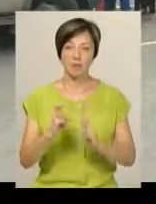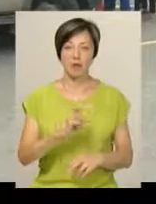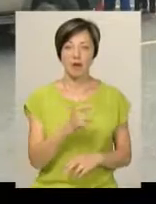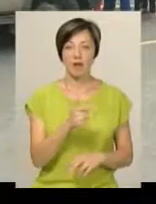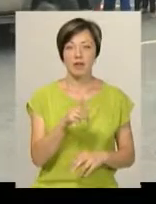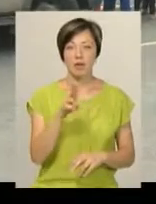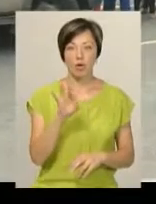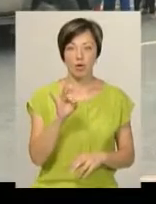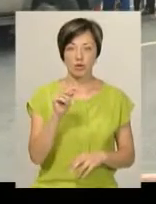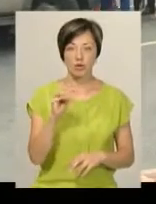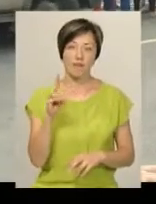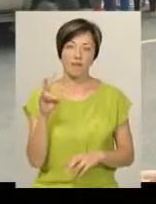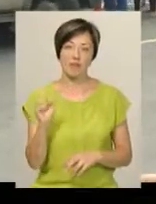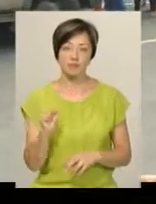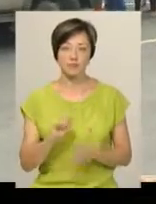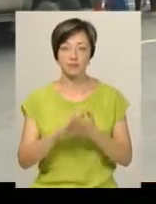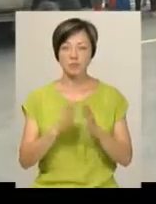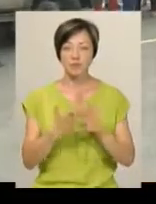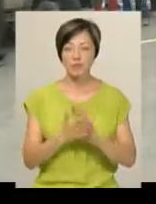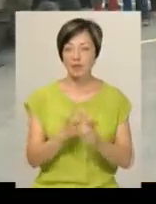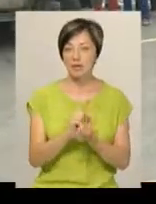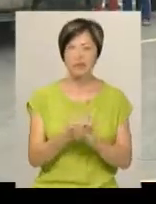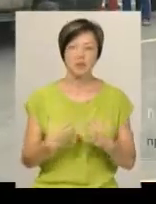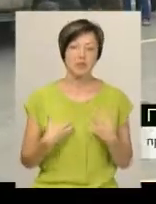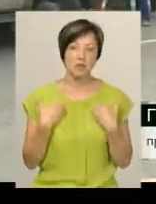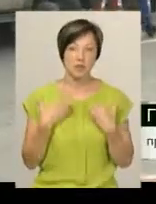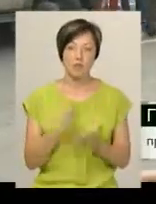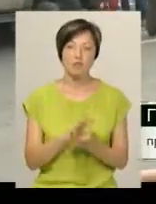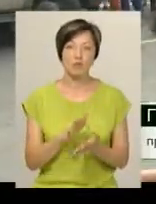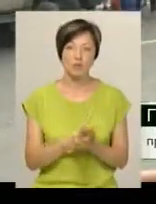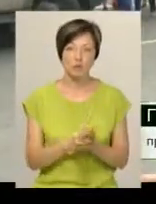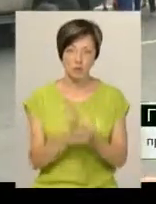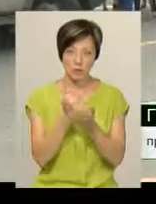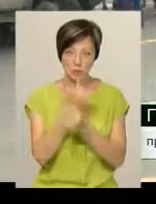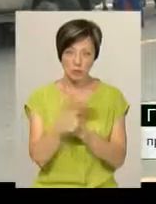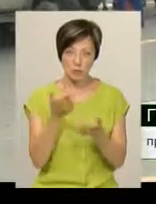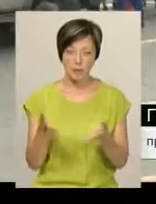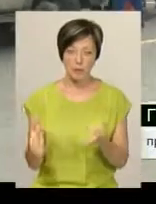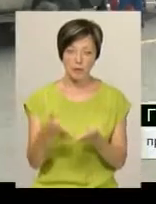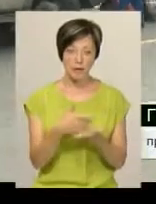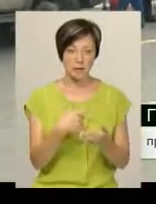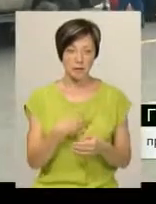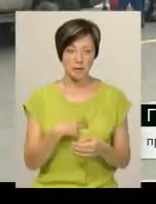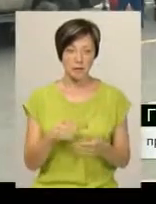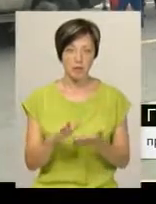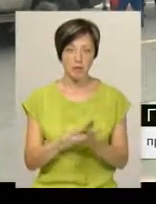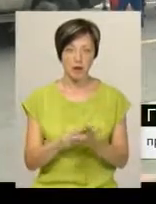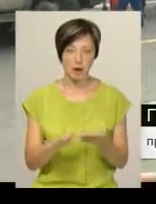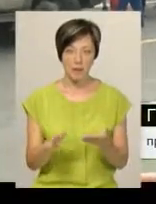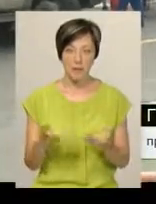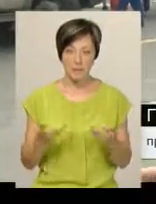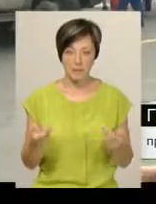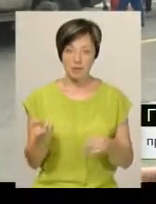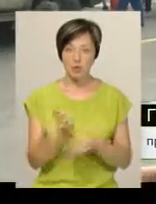Корчемна. Умови стали ужасні. Нас заставляють мусор, який ми підмітаємо після себе, обираємо. Ми ж тут